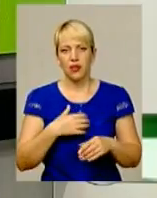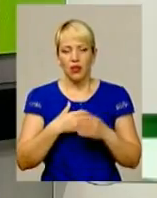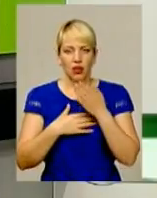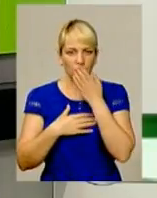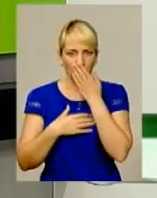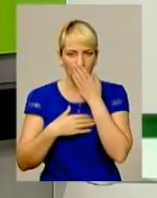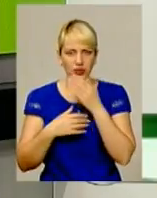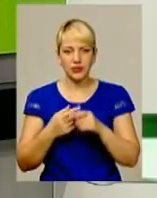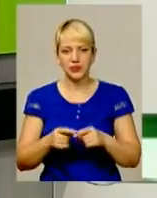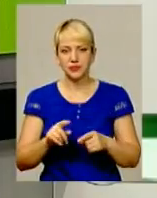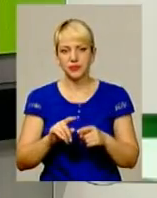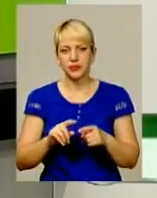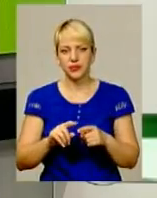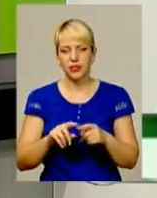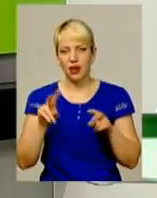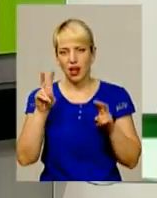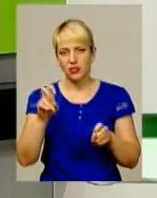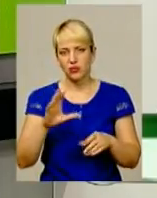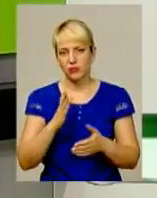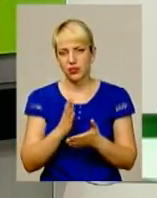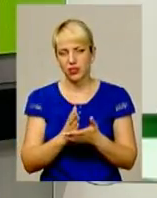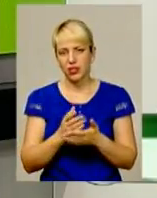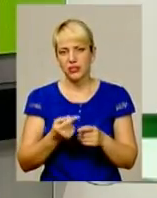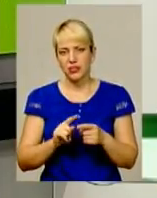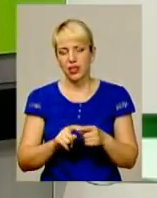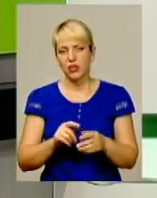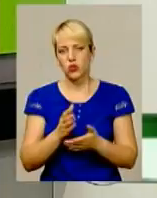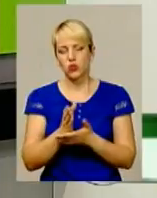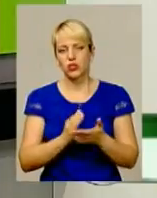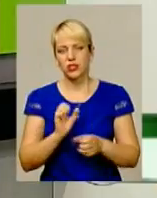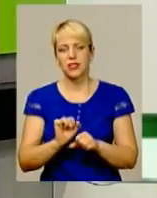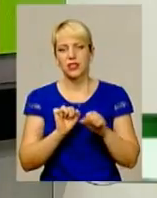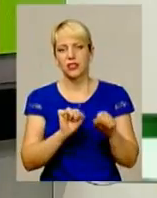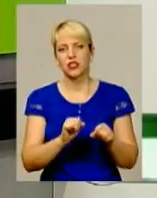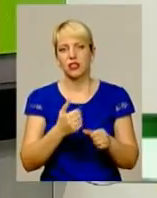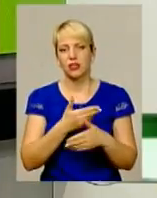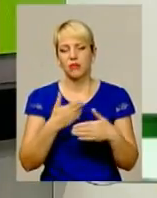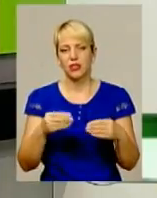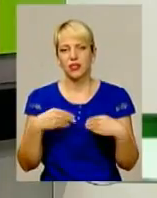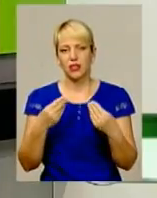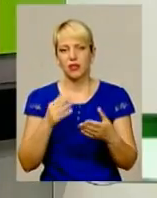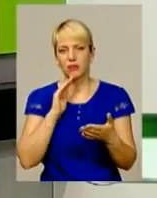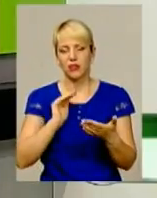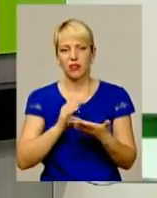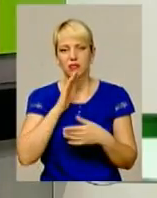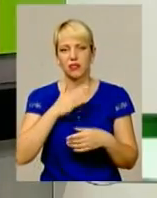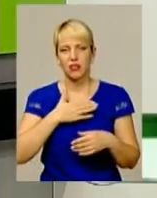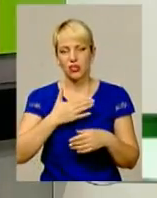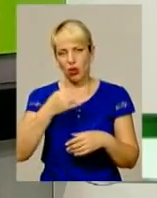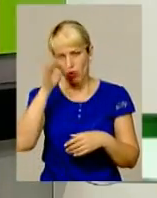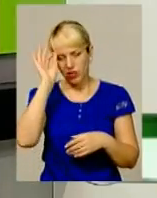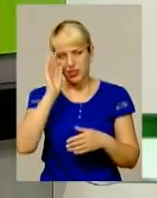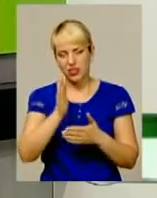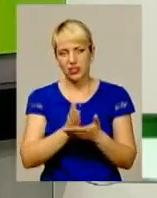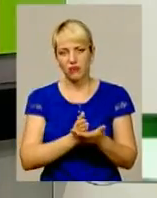Національної поліції сьогодні є служити та захищати. І дійсно, ми надаємо якісно наші поліцейські функції,